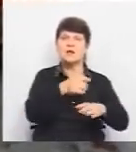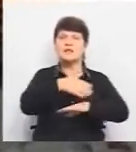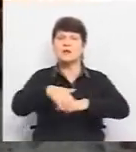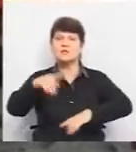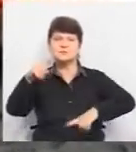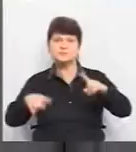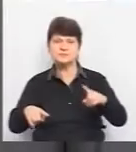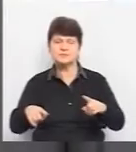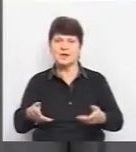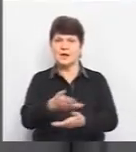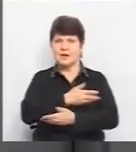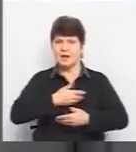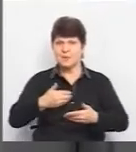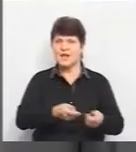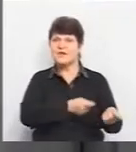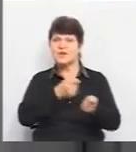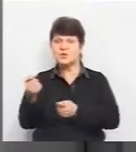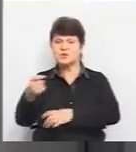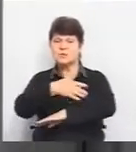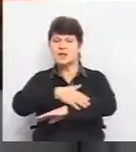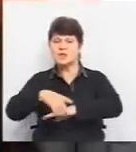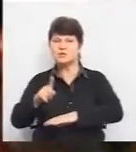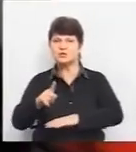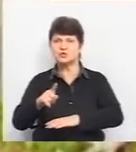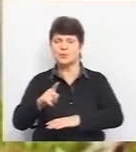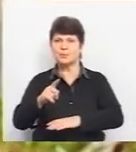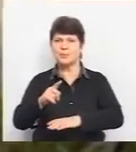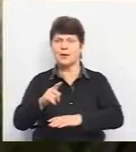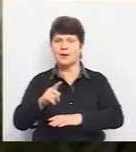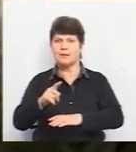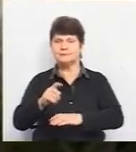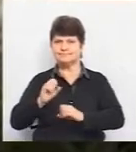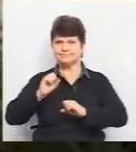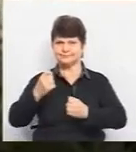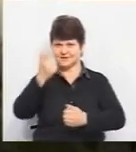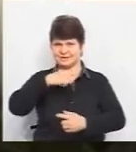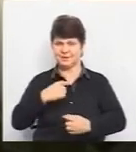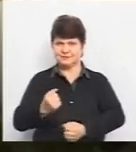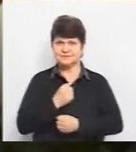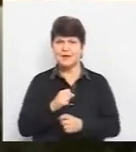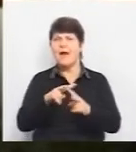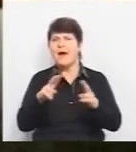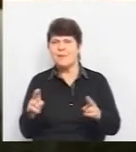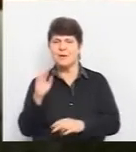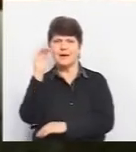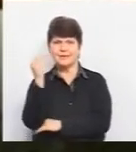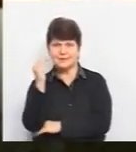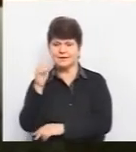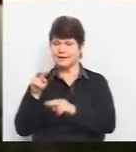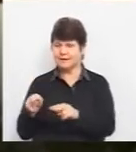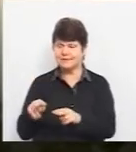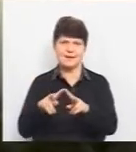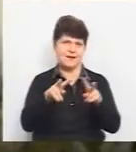Ми виносимо на закалку, щоб закалялися. Догляд, як за людиною, як за малою дитиною, так і за кіточками треба.